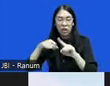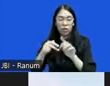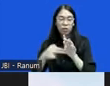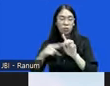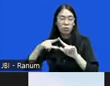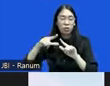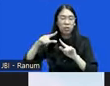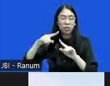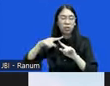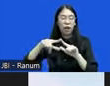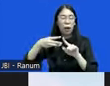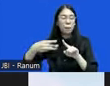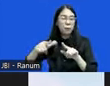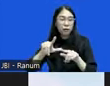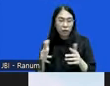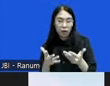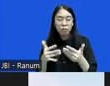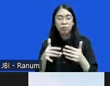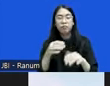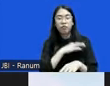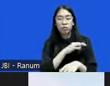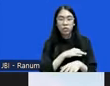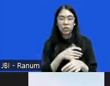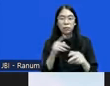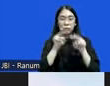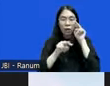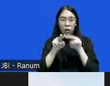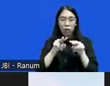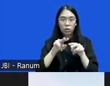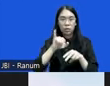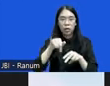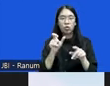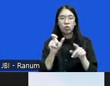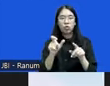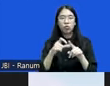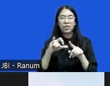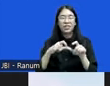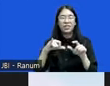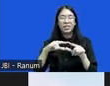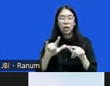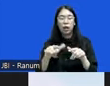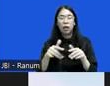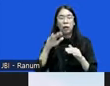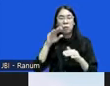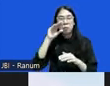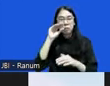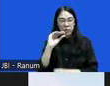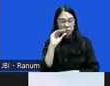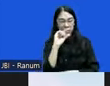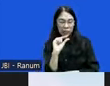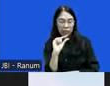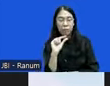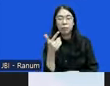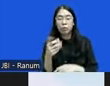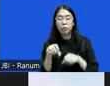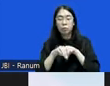fungsi pengawasan judisial atau judisial kursi ini yang minim yang mana itu kemudian berdampak